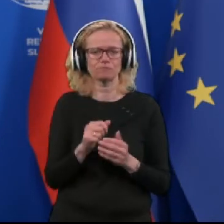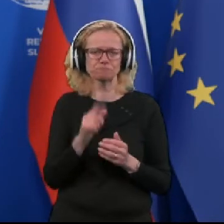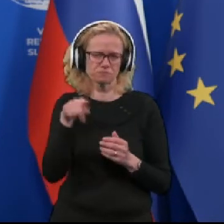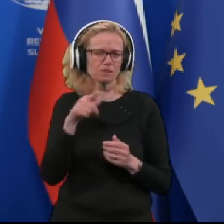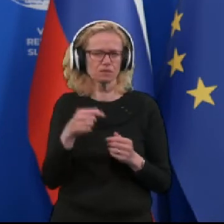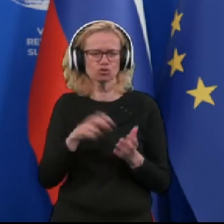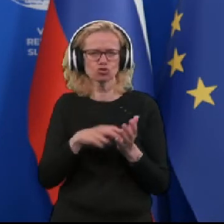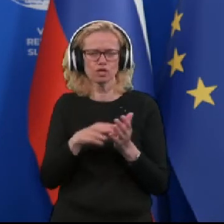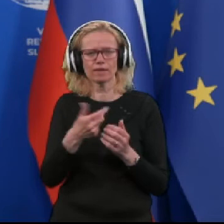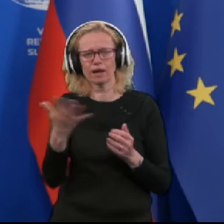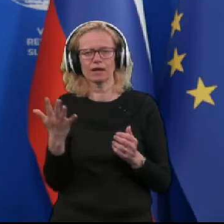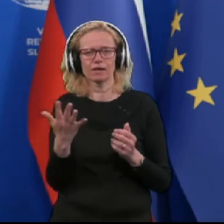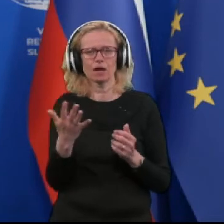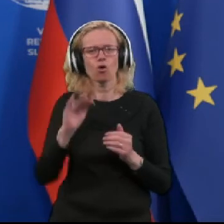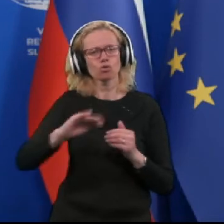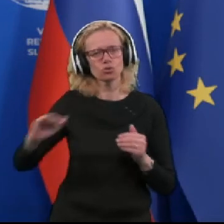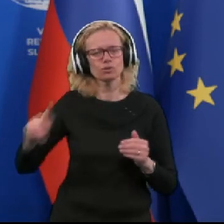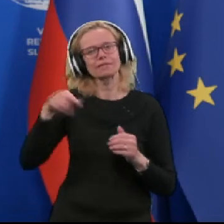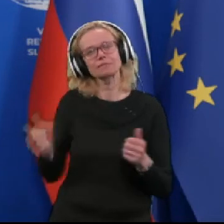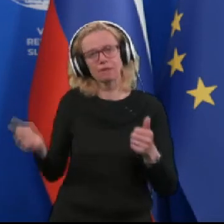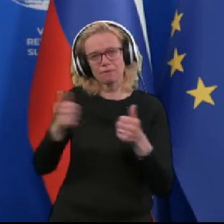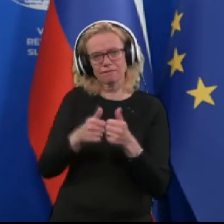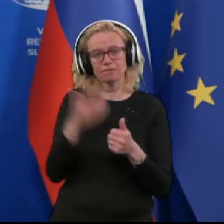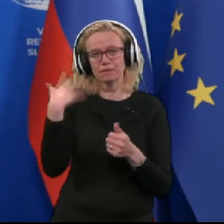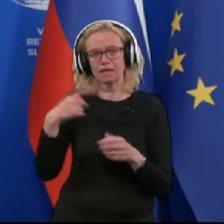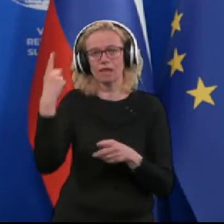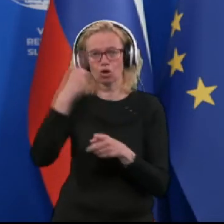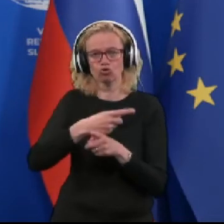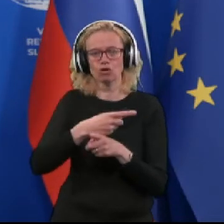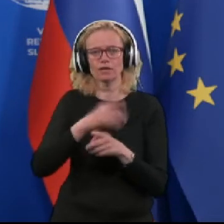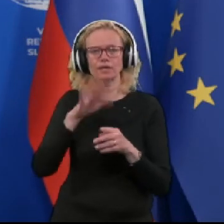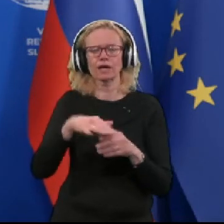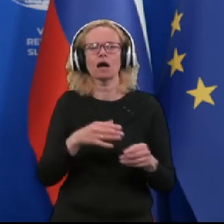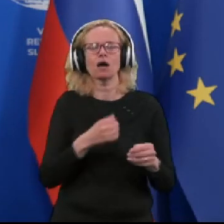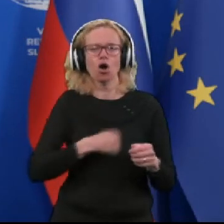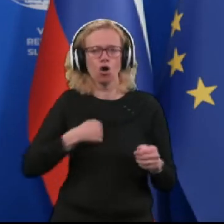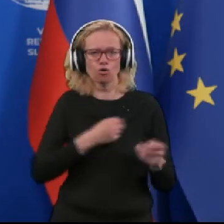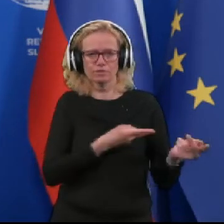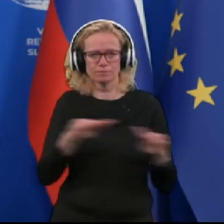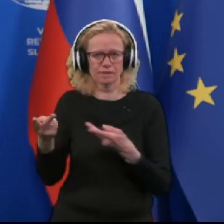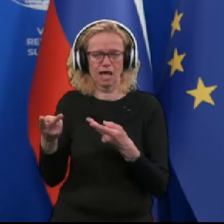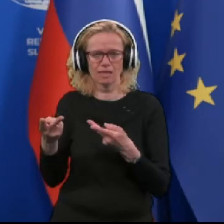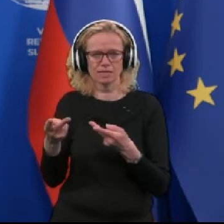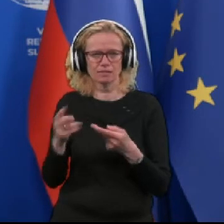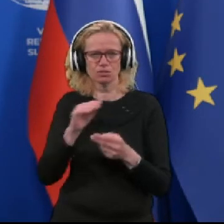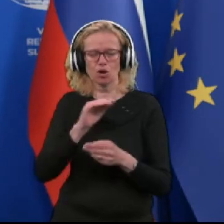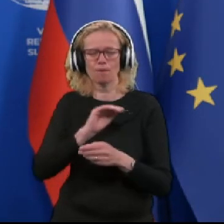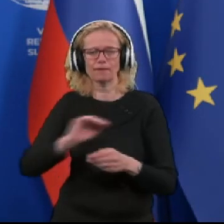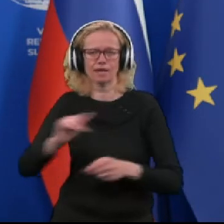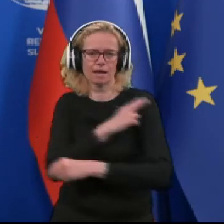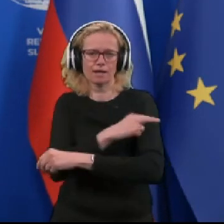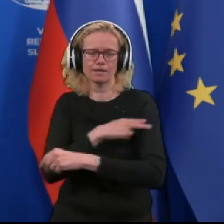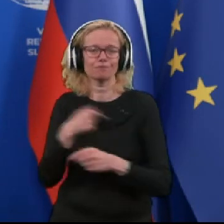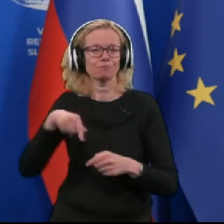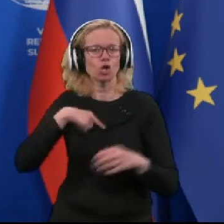nekaj otrocih in spremljevalcih, ki so bili naročeni na hospitalizaciju na pediatrični kliniki in